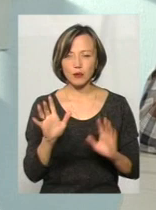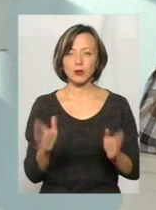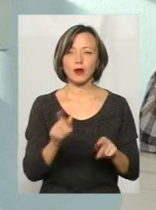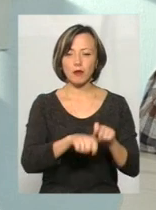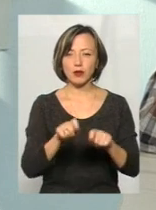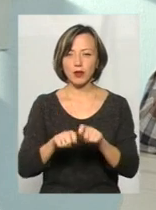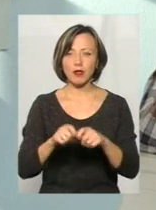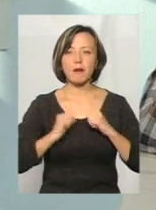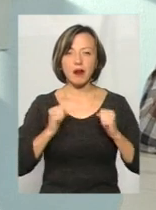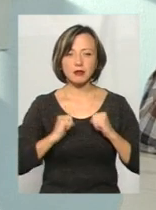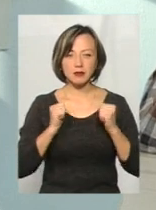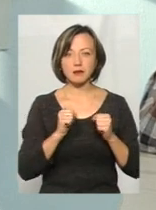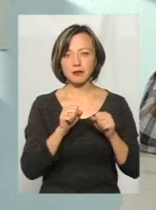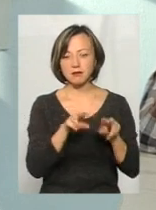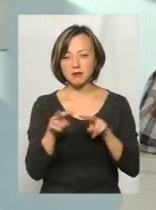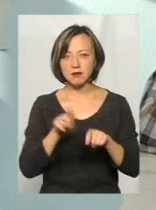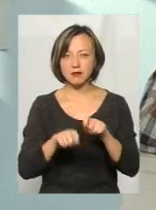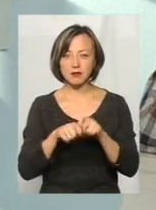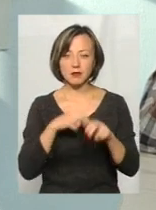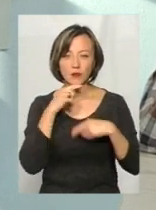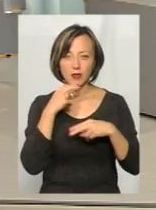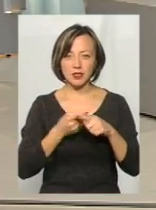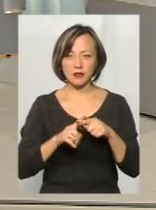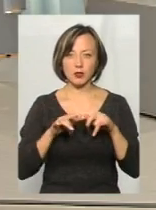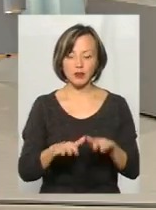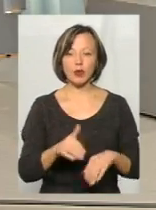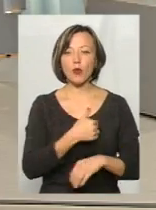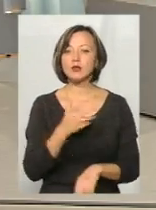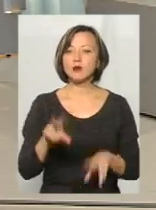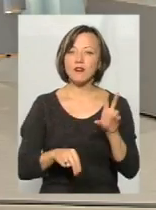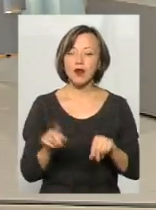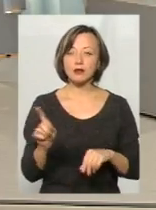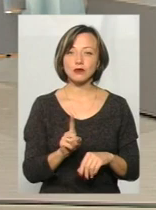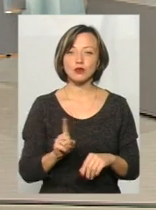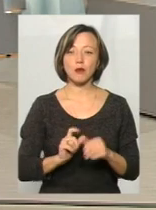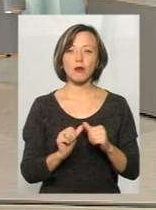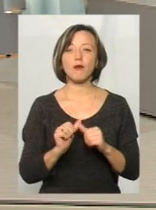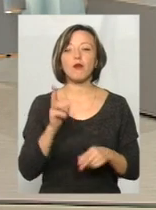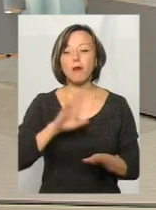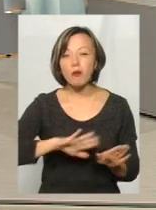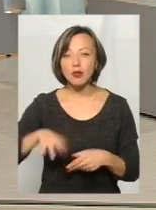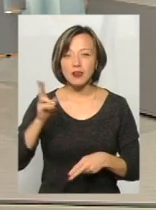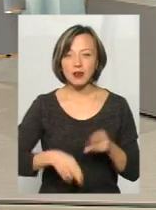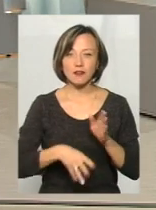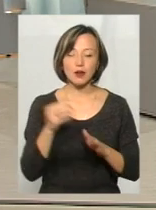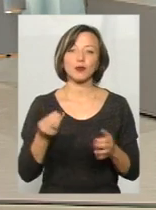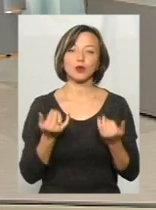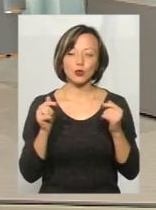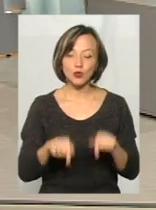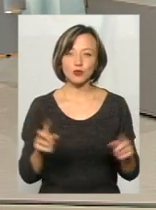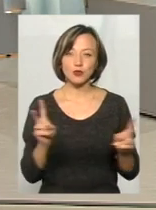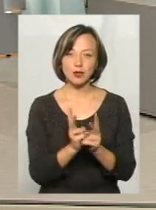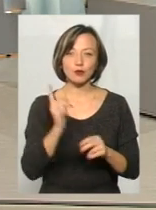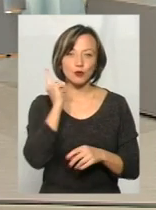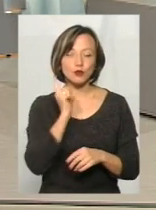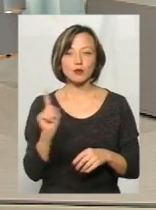і намагаємося моніторити пильно. Хочеться все-таки сподіватися, що по завершенню виборчого процесу ми тут зустрінемося